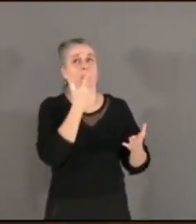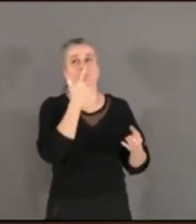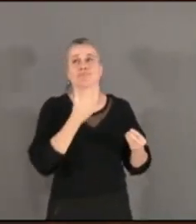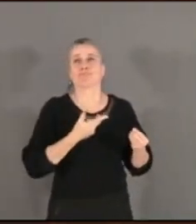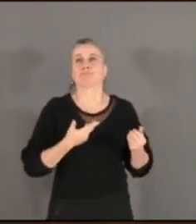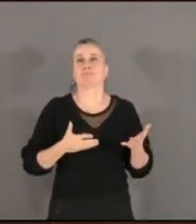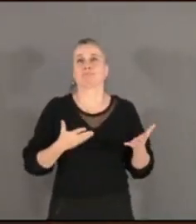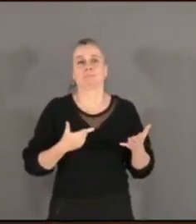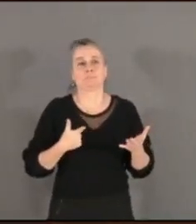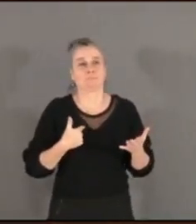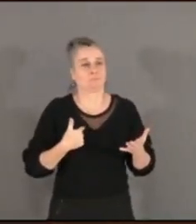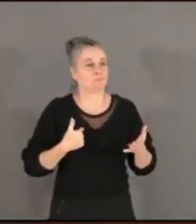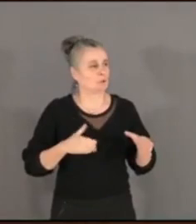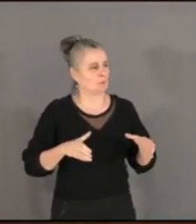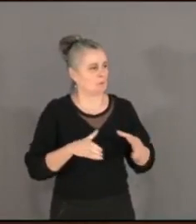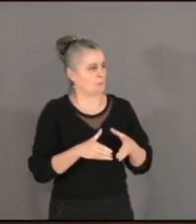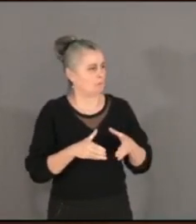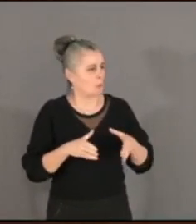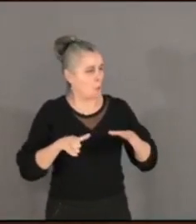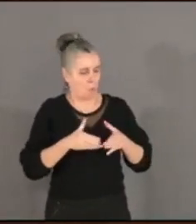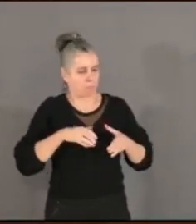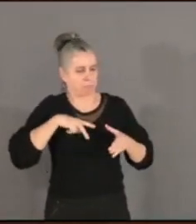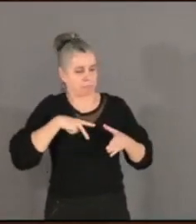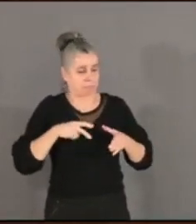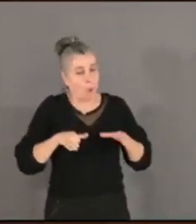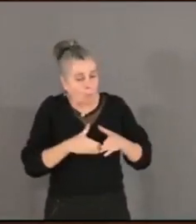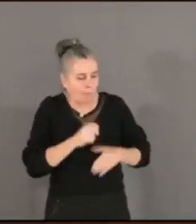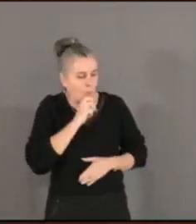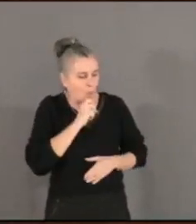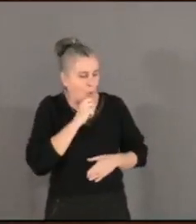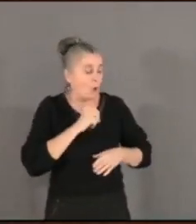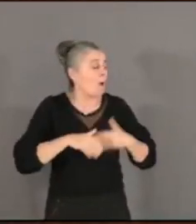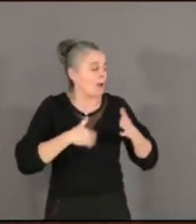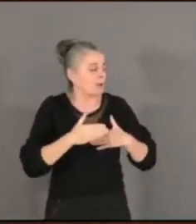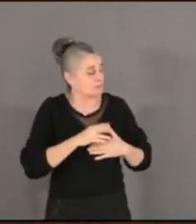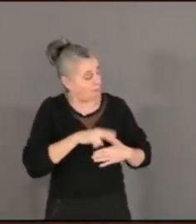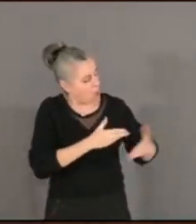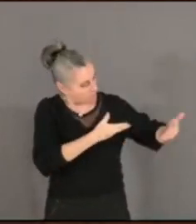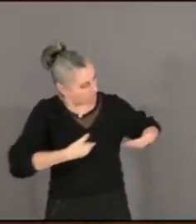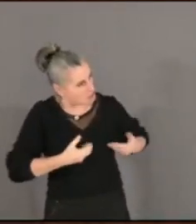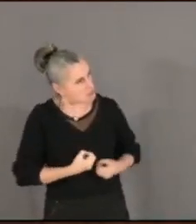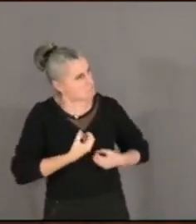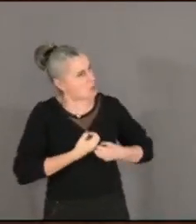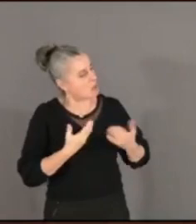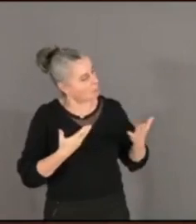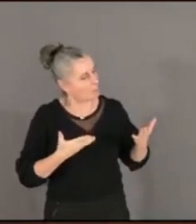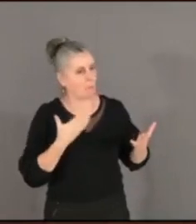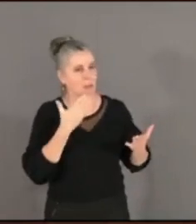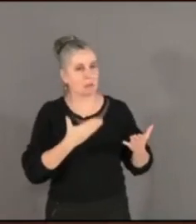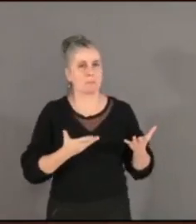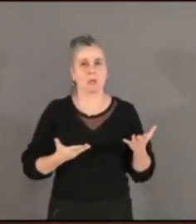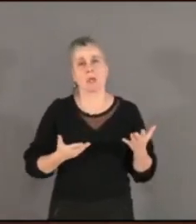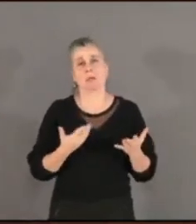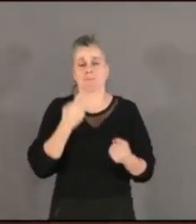constituer de groupe, vous avez quand même à cœur que de respecter ce que l'on appelle encore la démocratie,